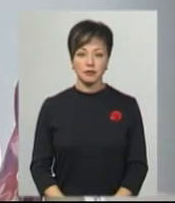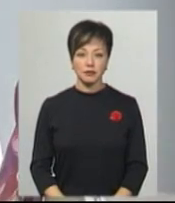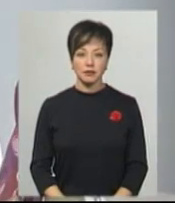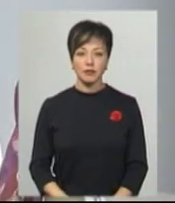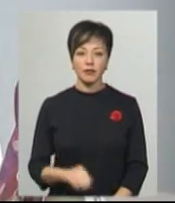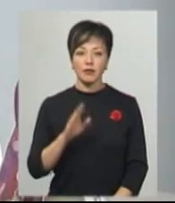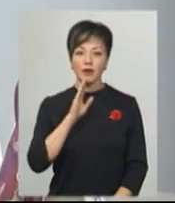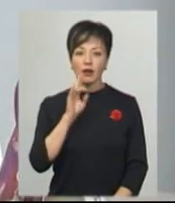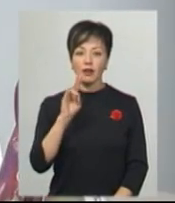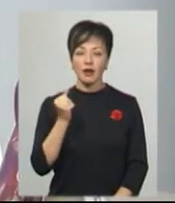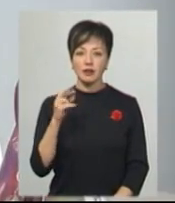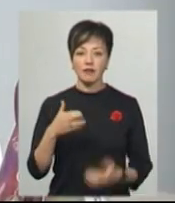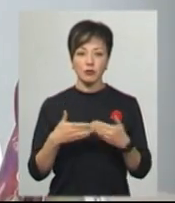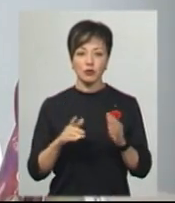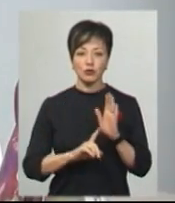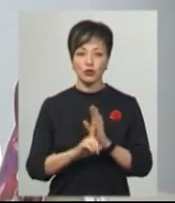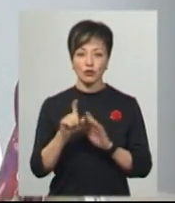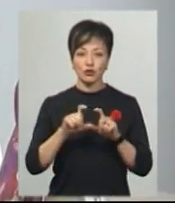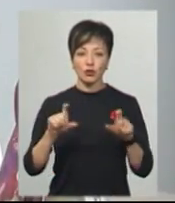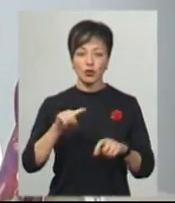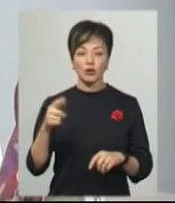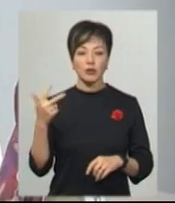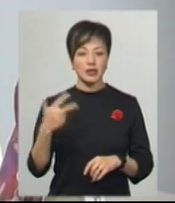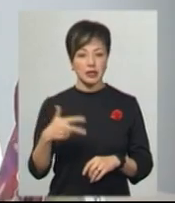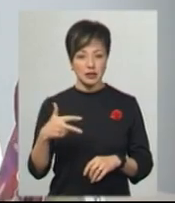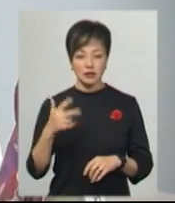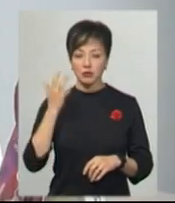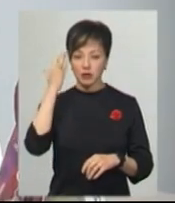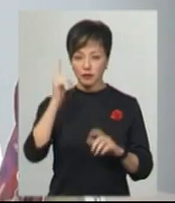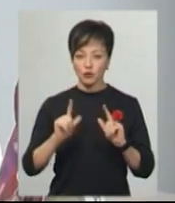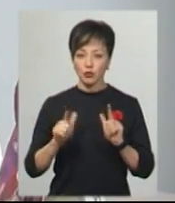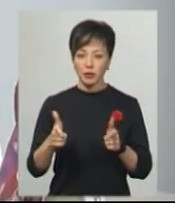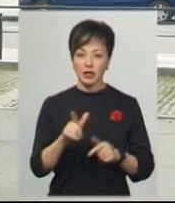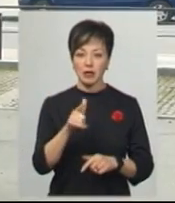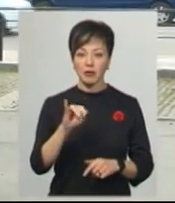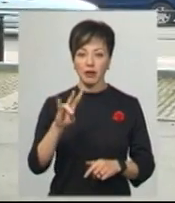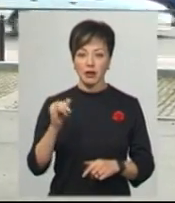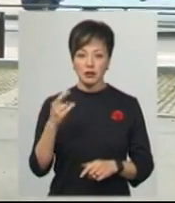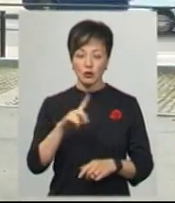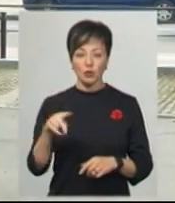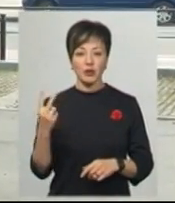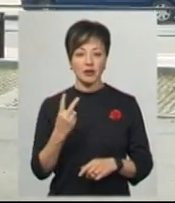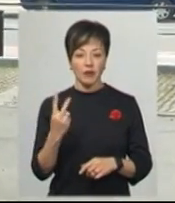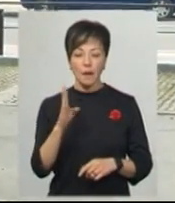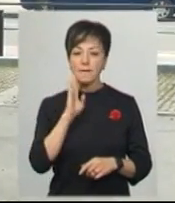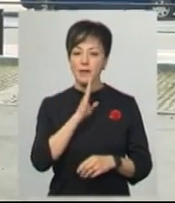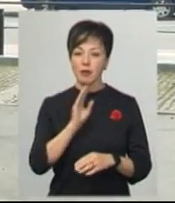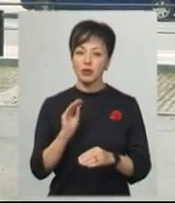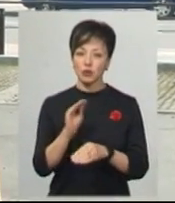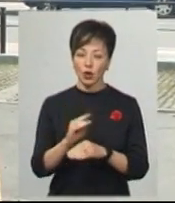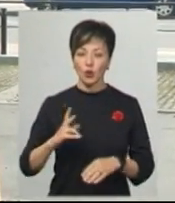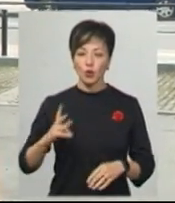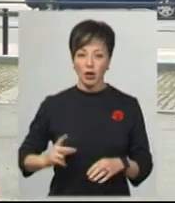Настя Ріпневська, випускниця початкової школи номер 30, мріє вступити в гімназію номер 2. Її мама Юлія додає,